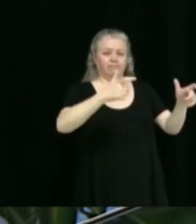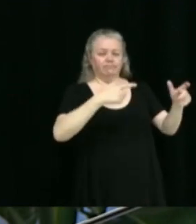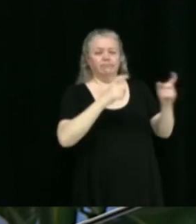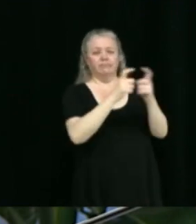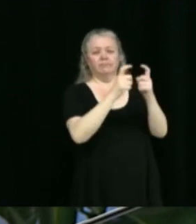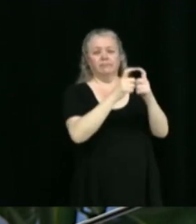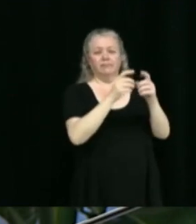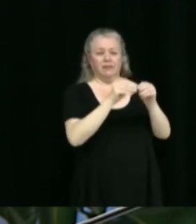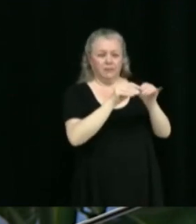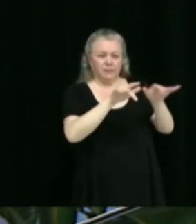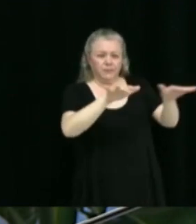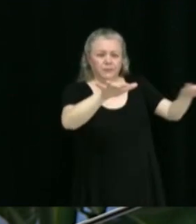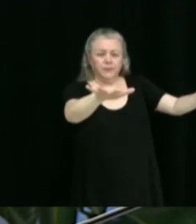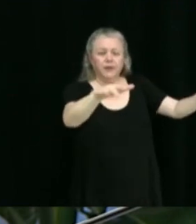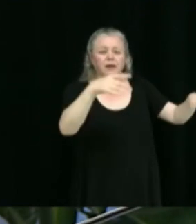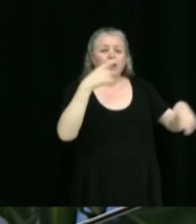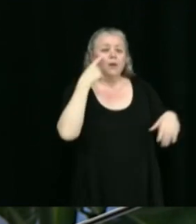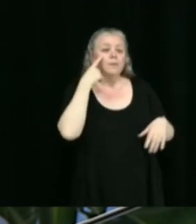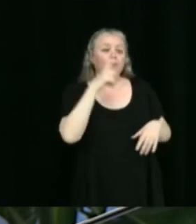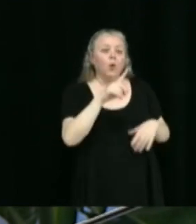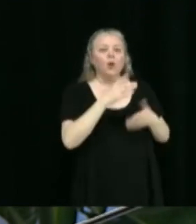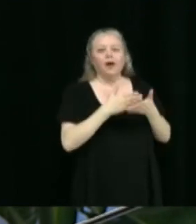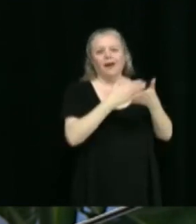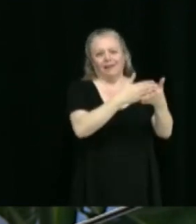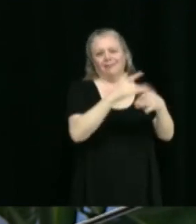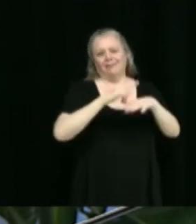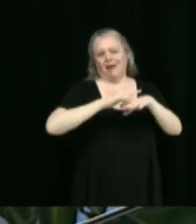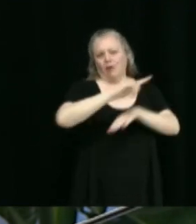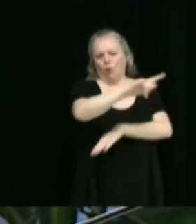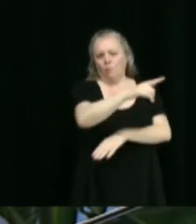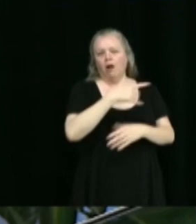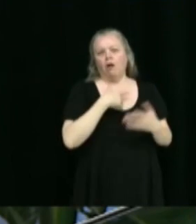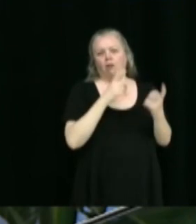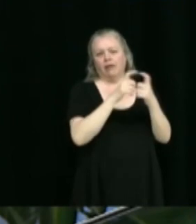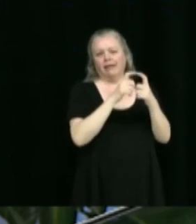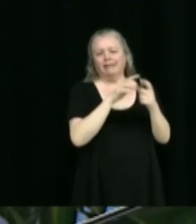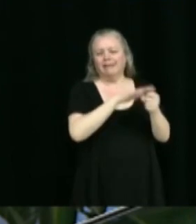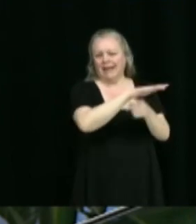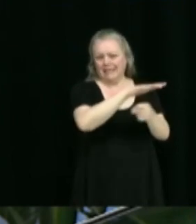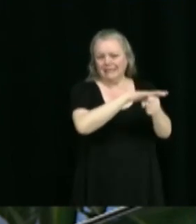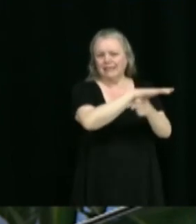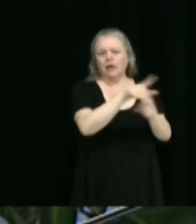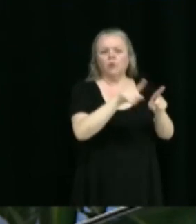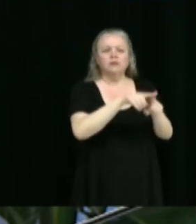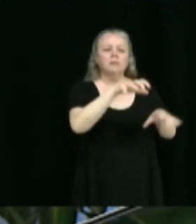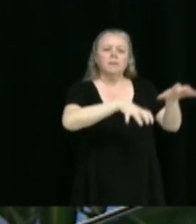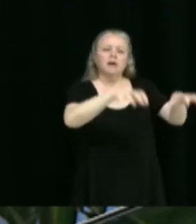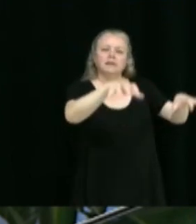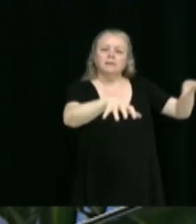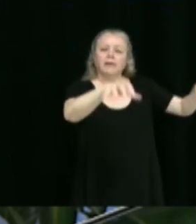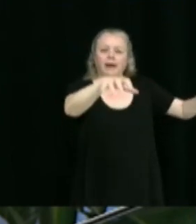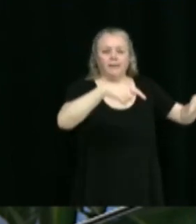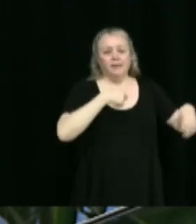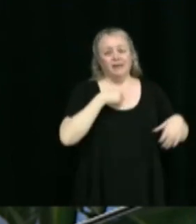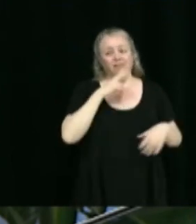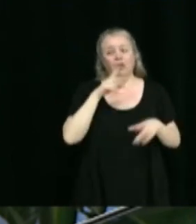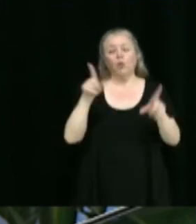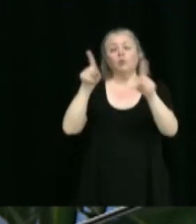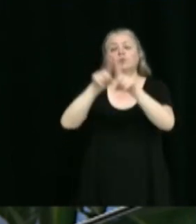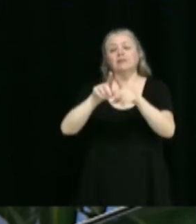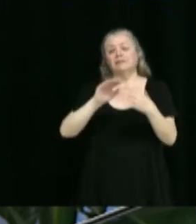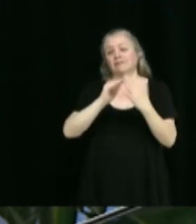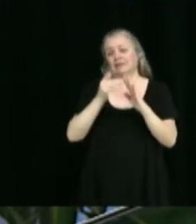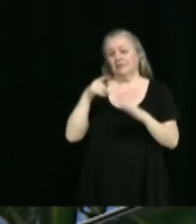alimentation électrique suffisante de l'aéroport, ainsi que des bâtiments avoisinants et de confirmer l'engagement financier de la Ville de